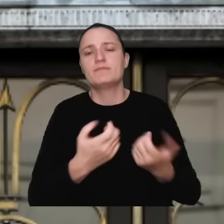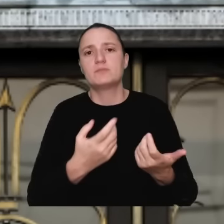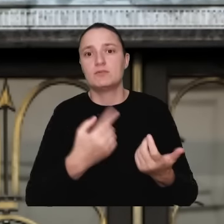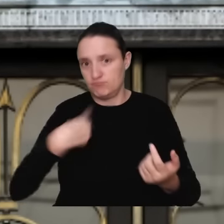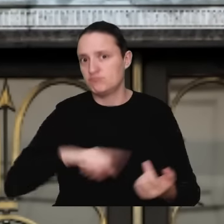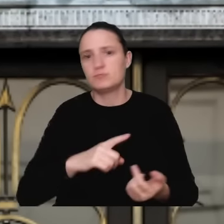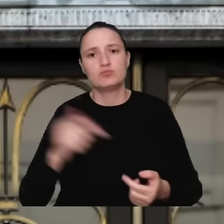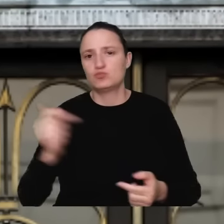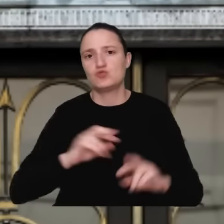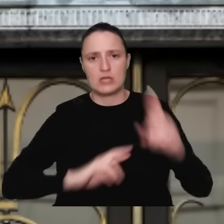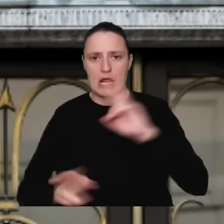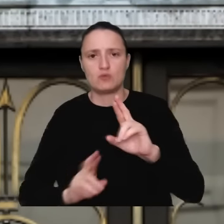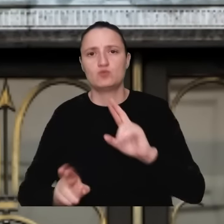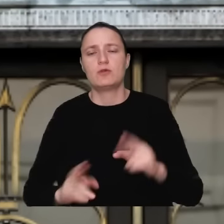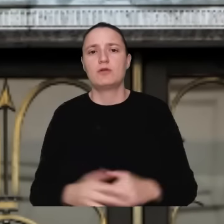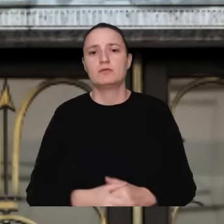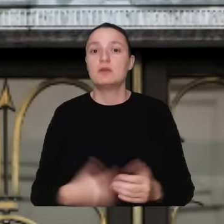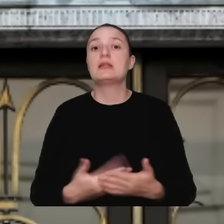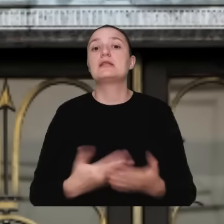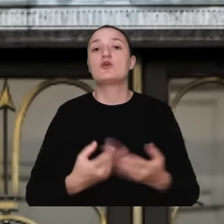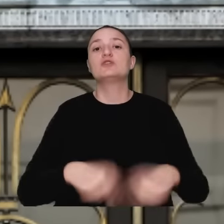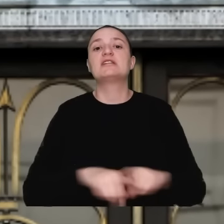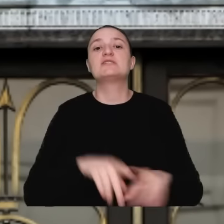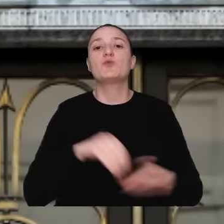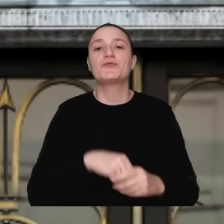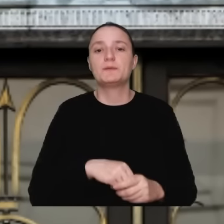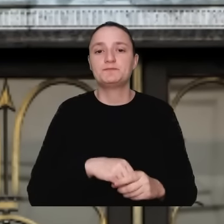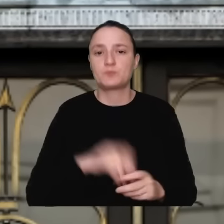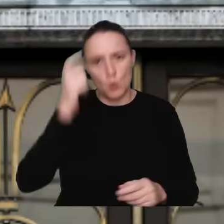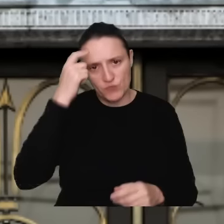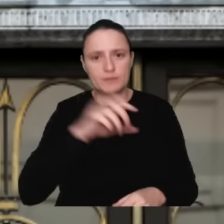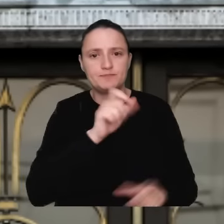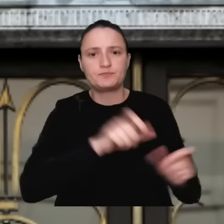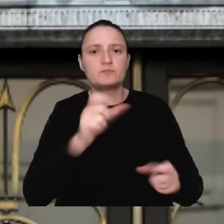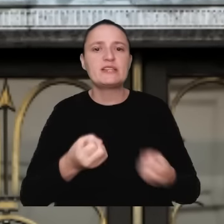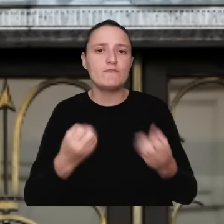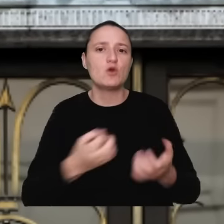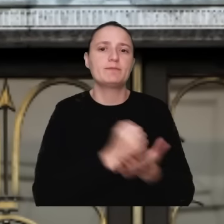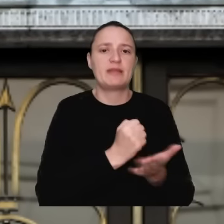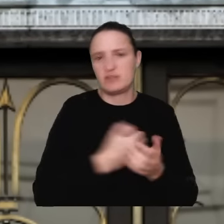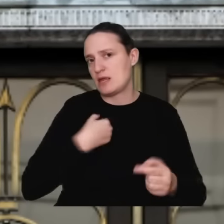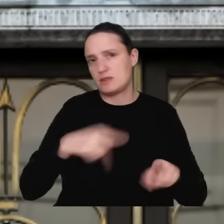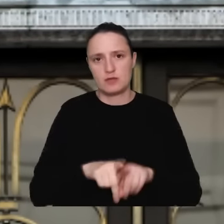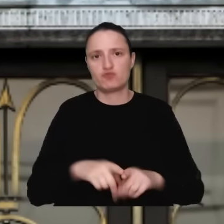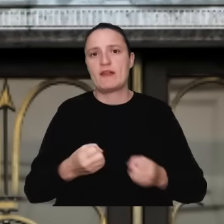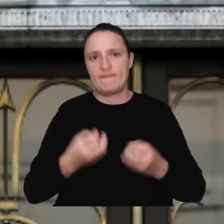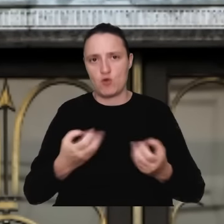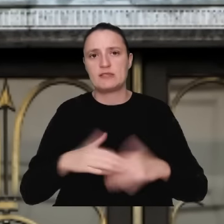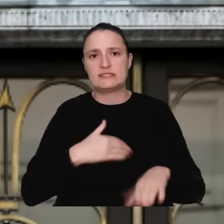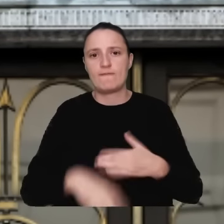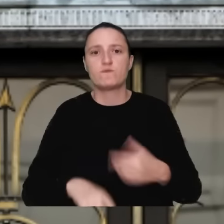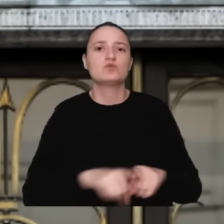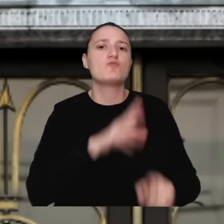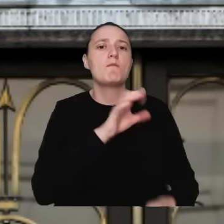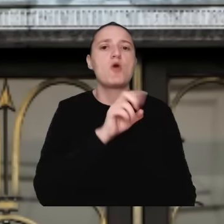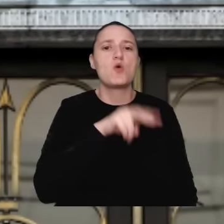trzeba odpowiadać. Dlatego w naszym zespole jest dużo prawników, adwokatów. Sam jestem przecież adwokatem. Jest pan Zbyszek Bogucki, pan